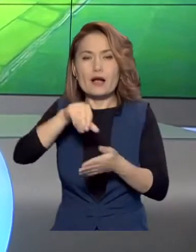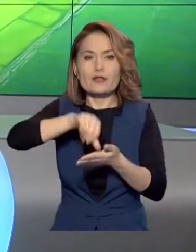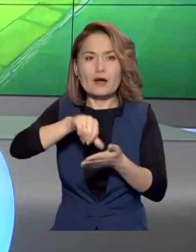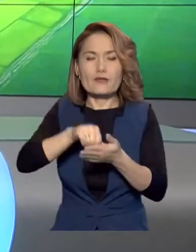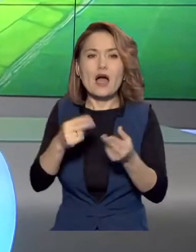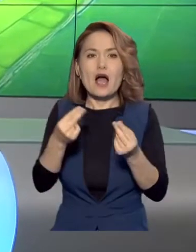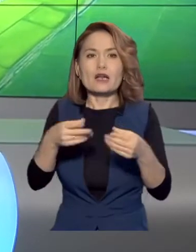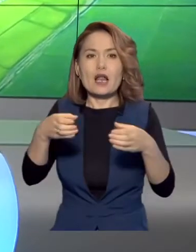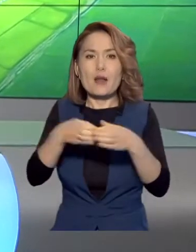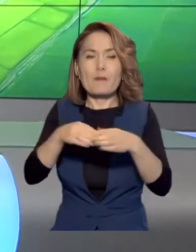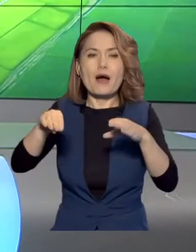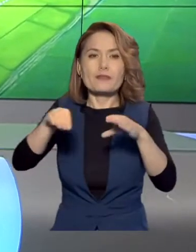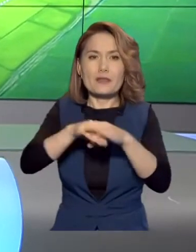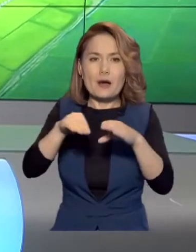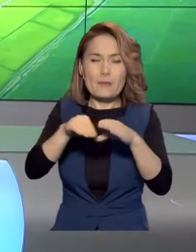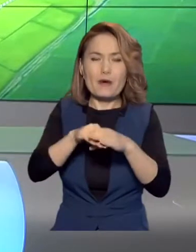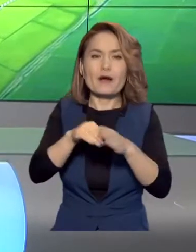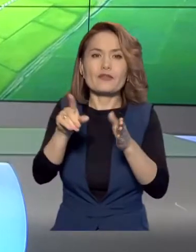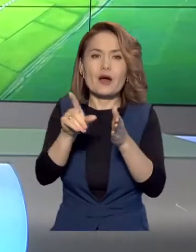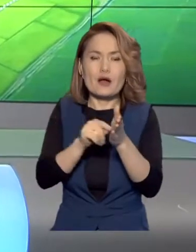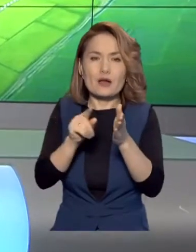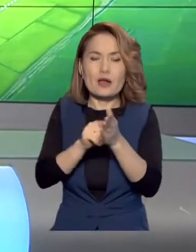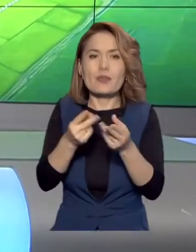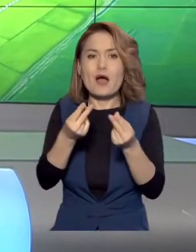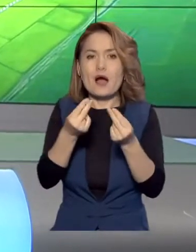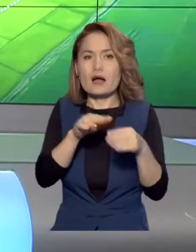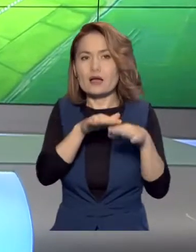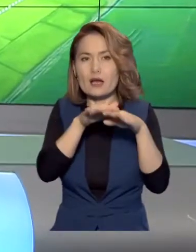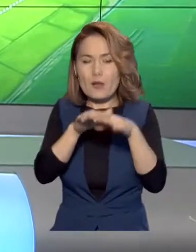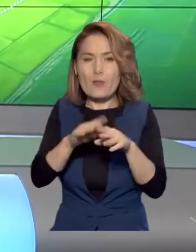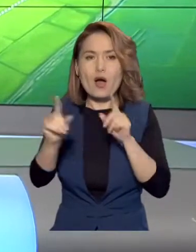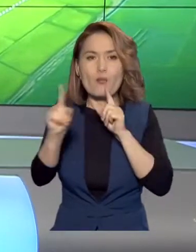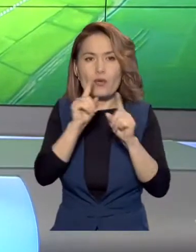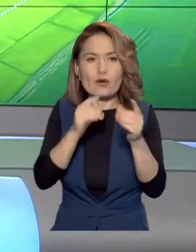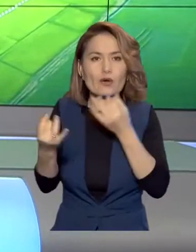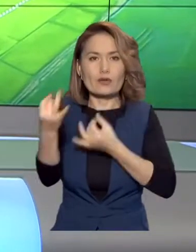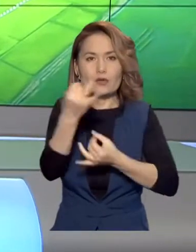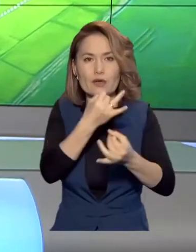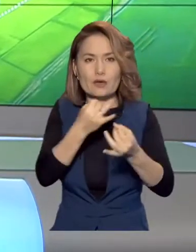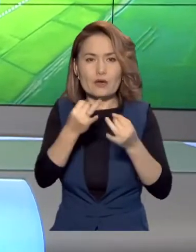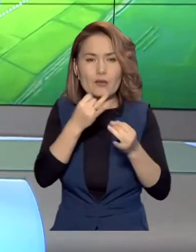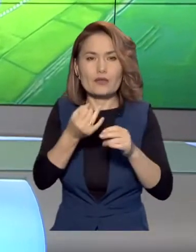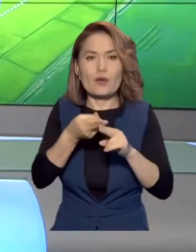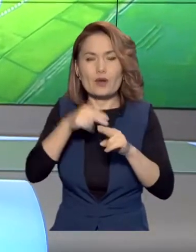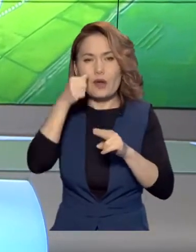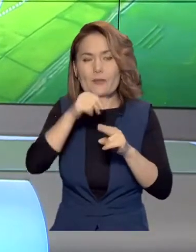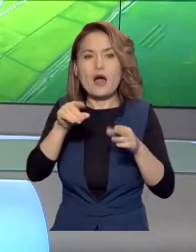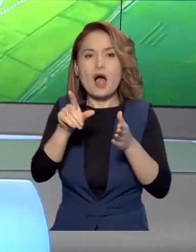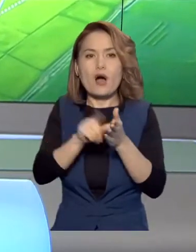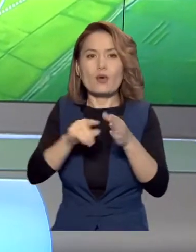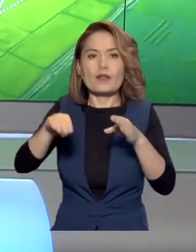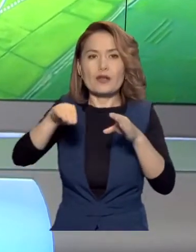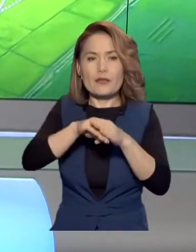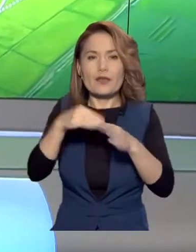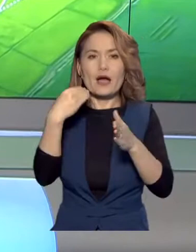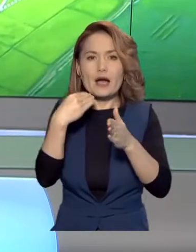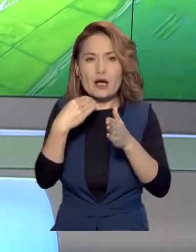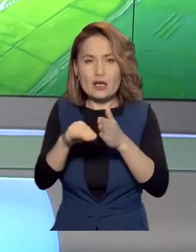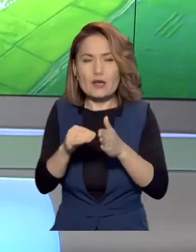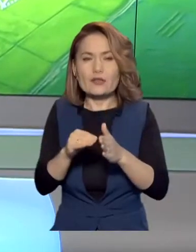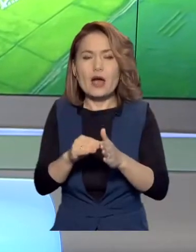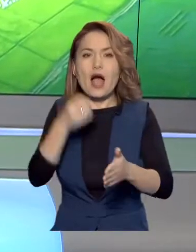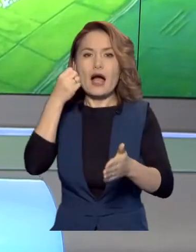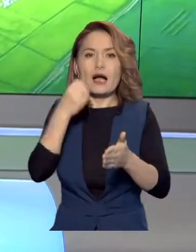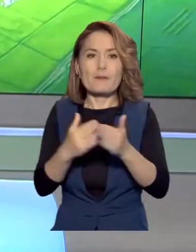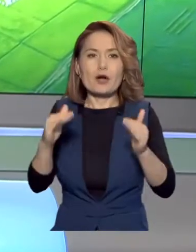қаржиымдағы депозиттерге қордан қаржаудару бойыша өткен брифингте мәлімдеді. Бейл қордағы ақшаға сатывалыңған ең